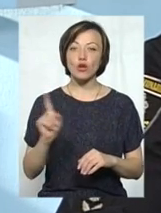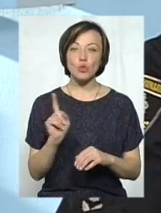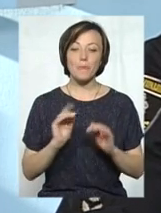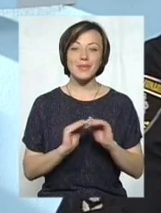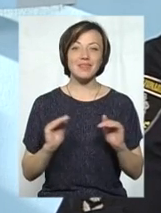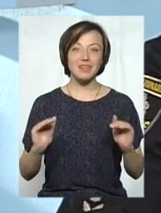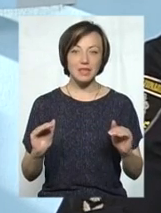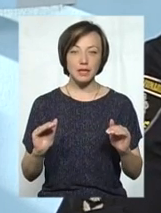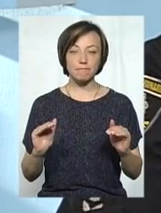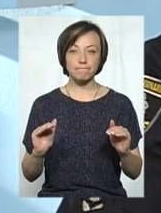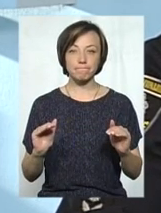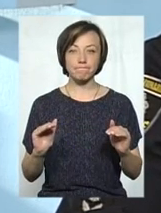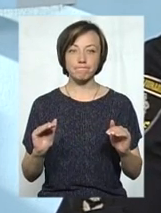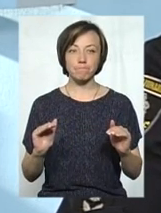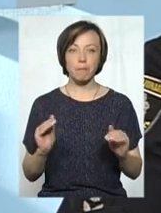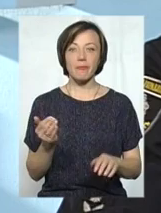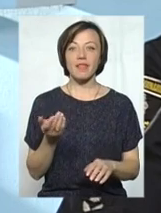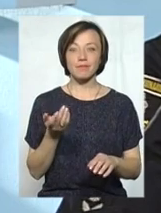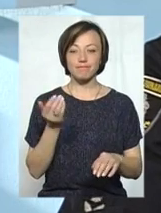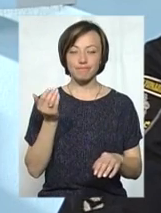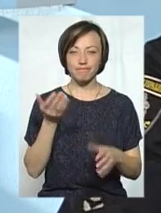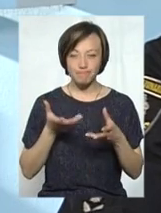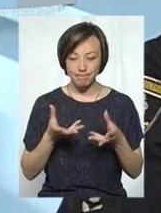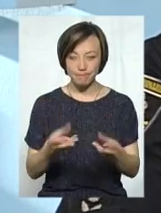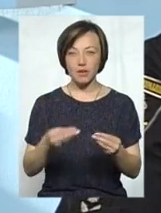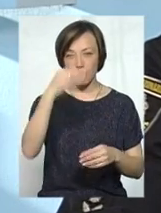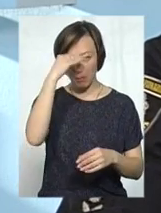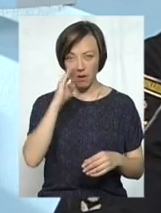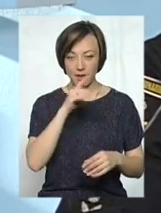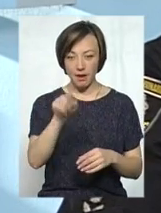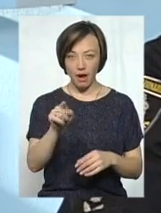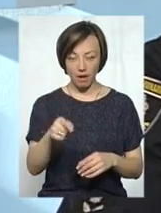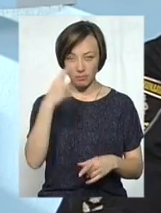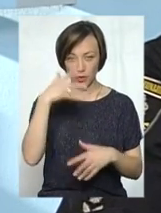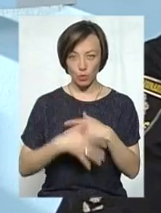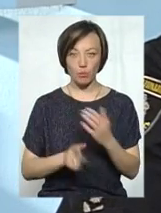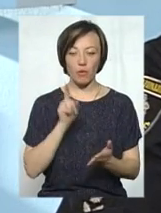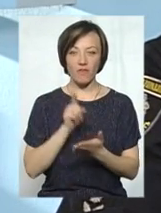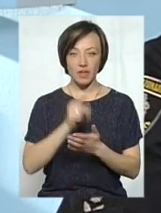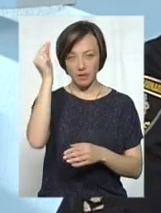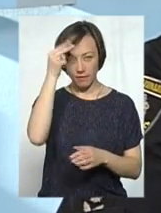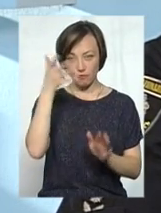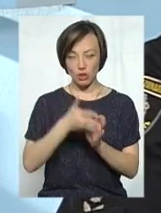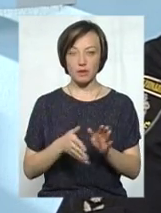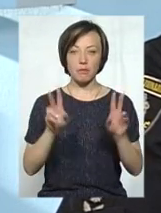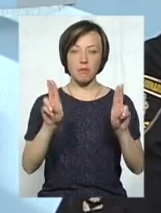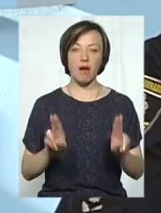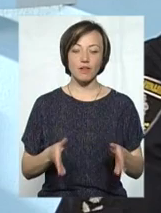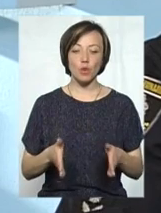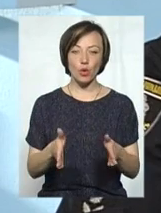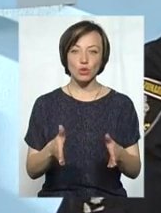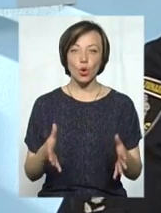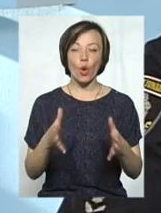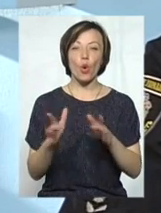пробудили в батьках свідомості їх, те, що повинні вивчати правила дорожнього руху навіть і